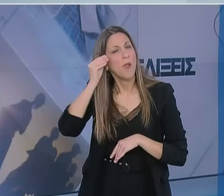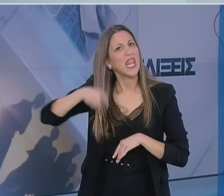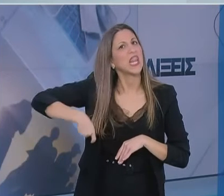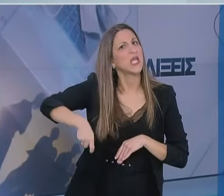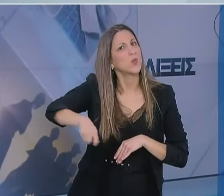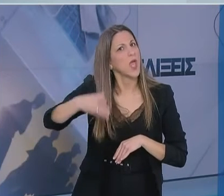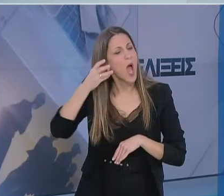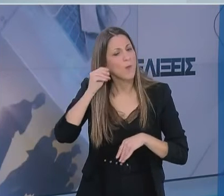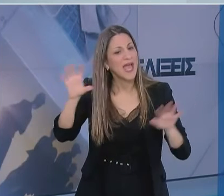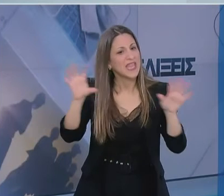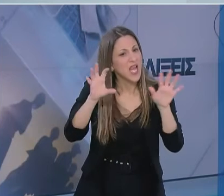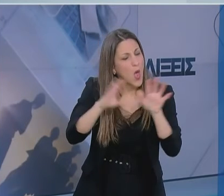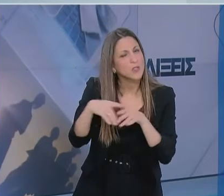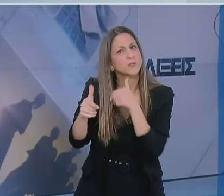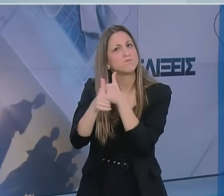διαδίκτυο.